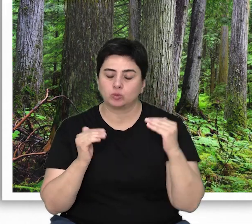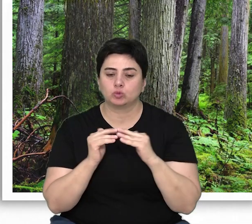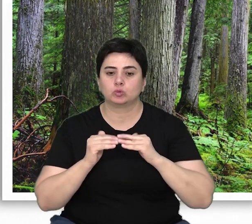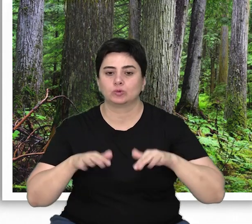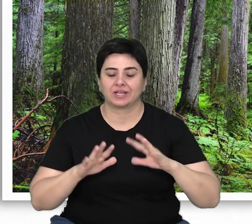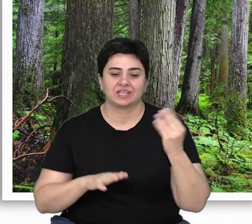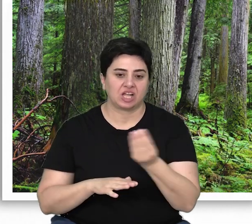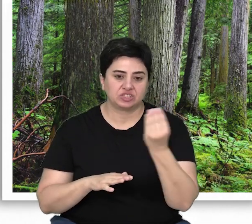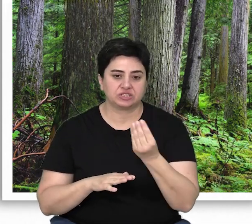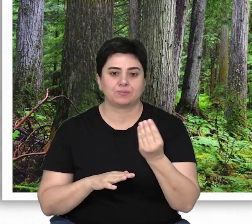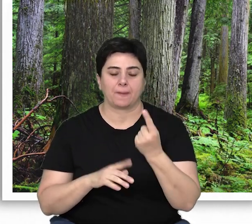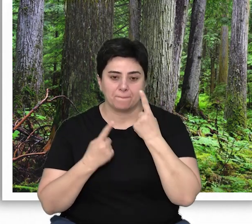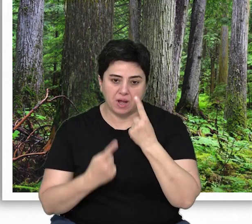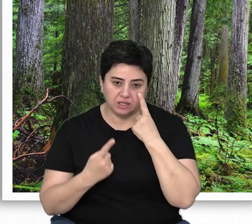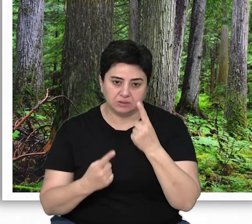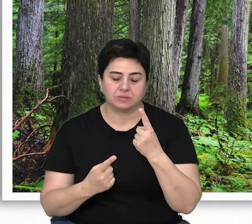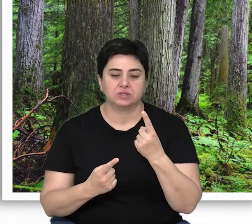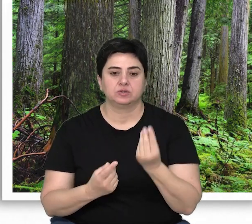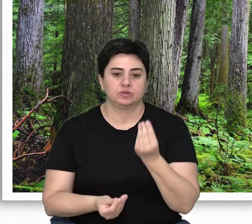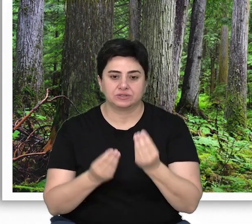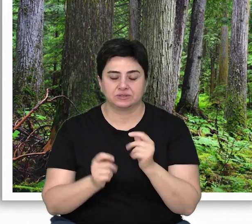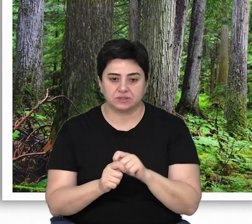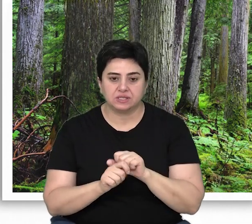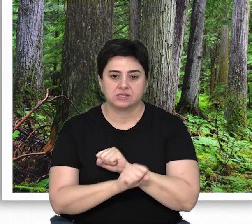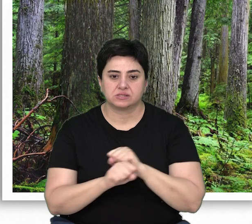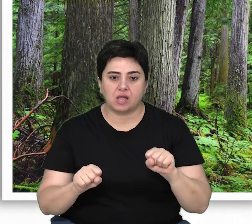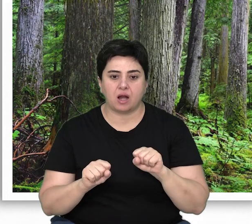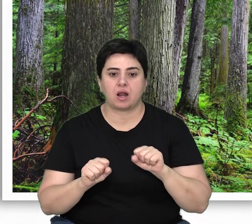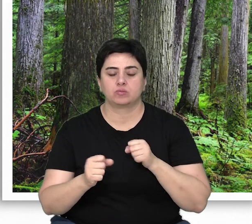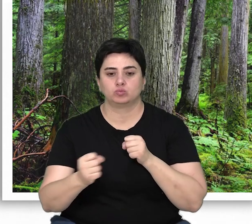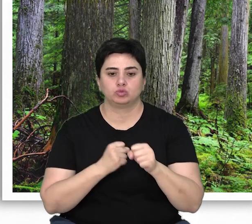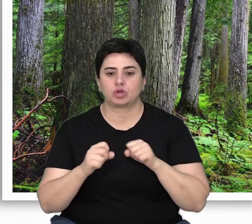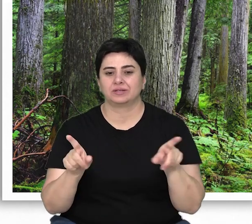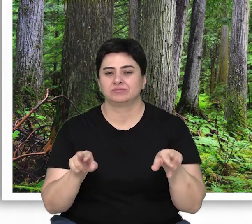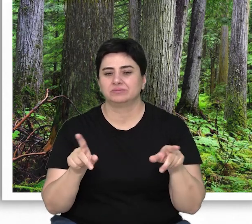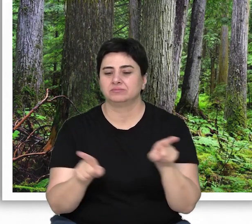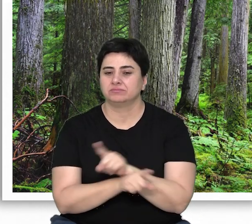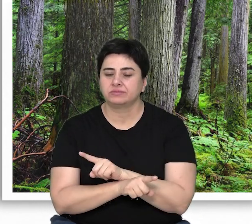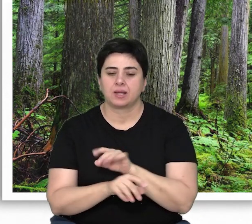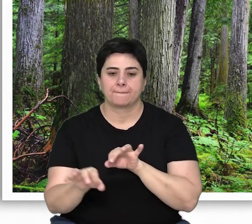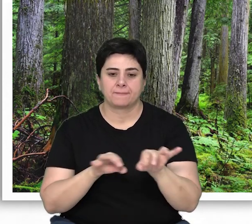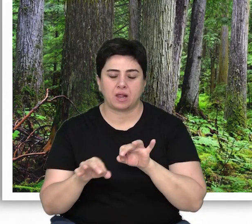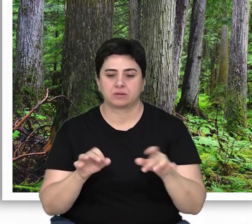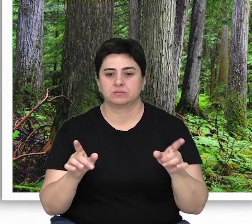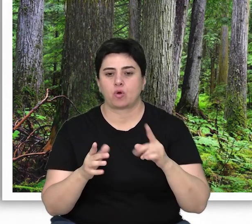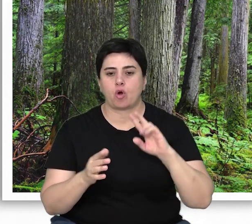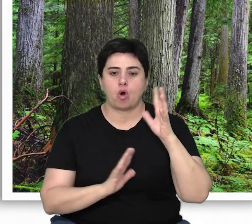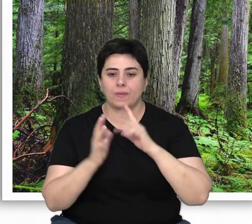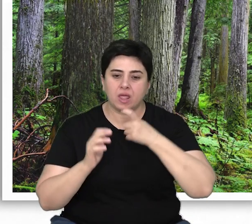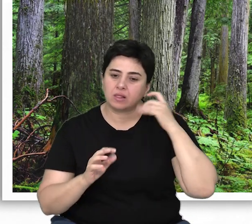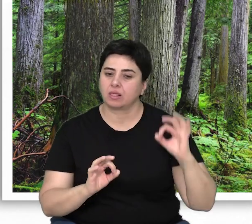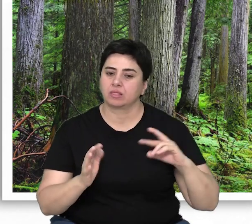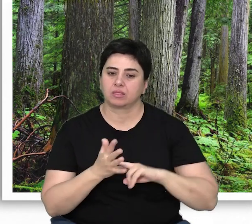gereklere uymayan gençleştirme, bakım, ürün hasadı, zararlılarla mücadele gibi planlanmış rutin teknik